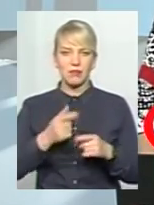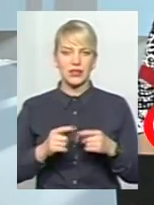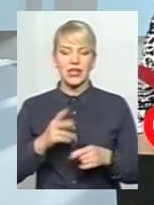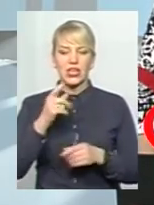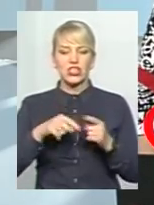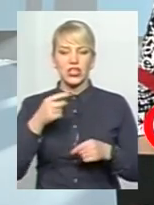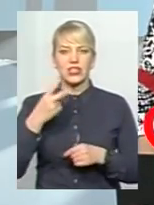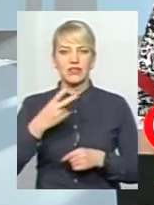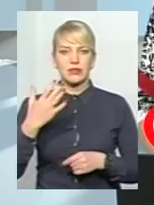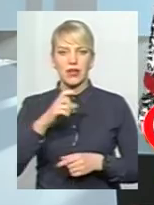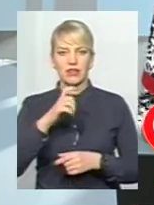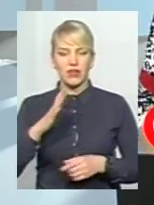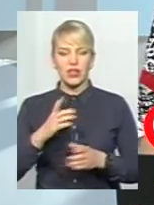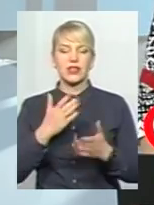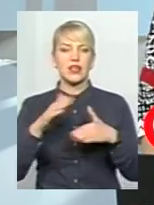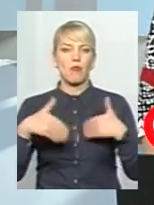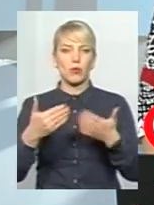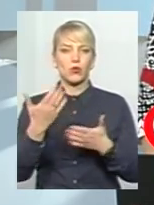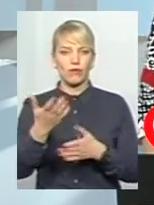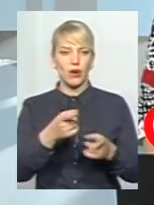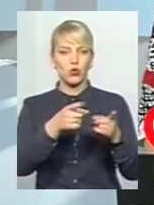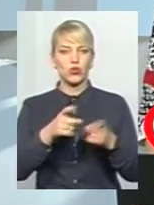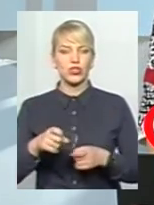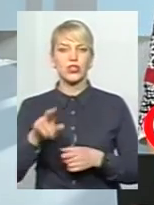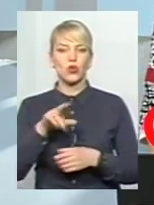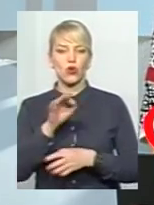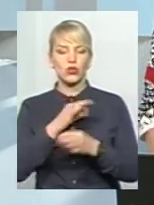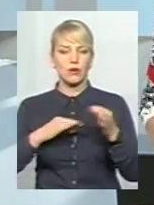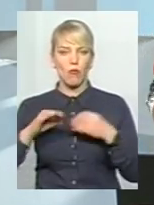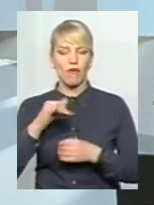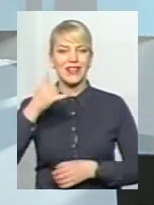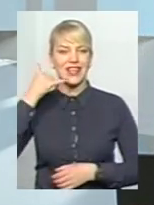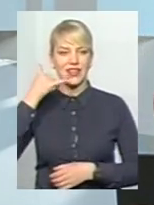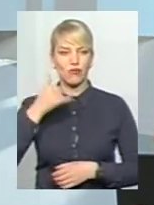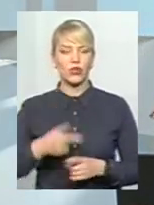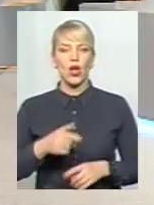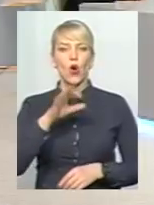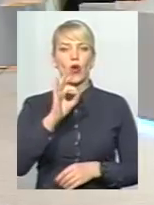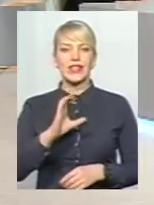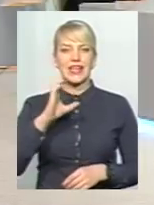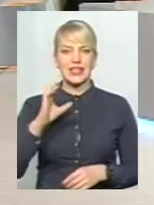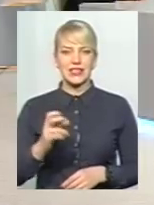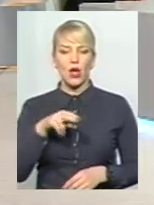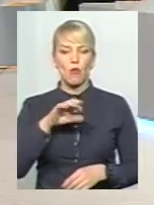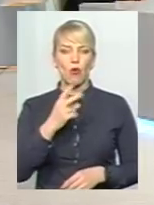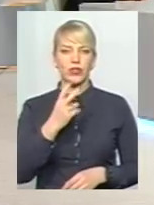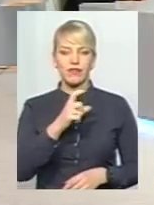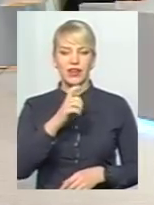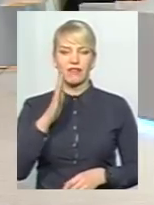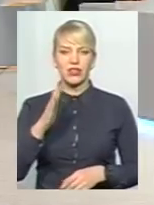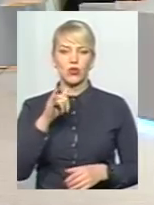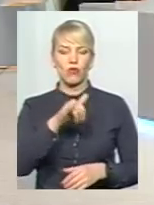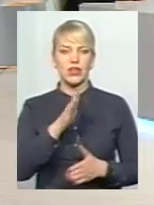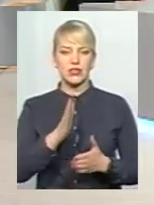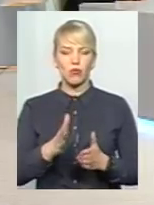запропонуємо вам долучитись до розмови телефоном. А Олександра Сергійовича, по дві хвилини у вас буде для